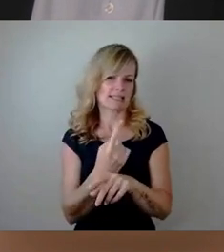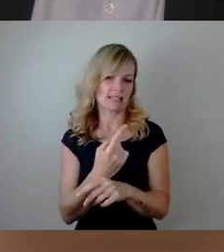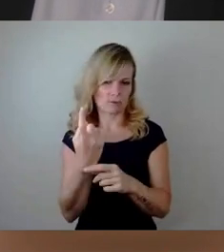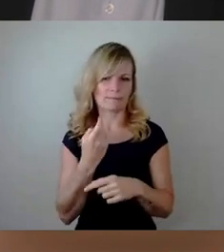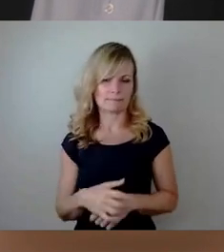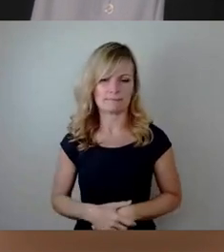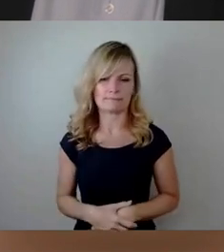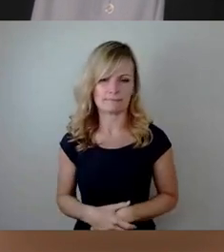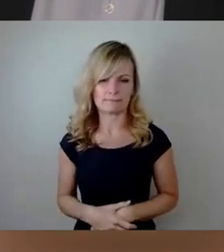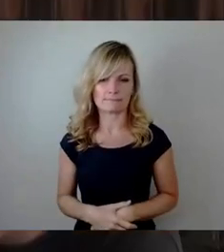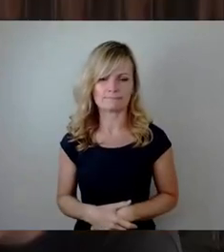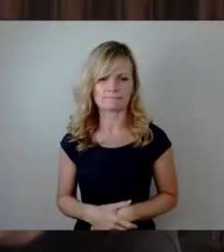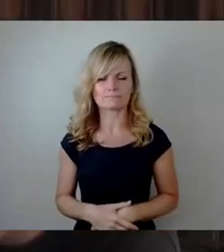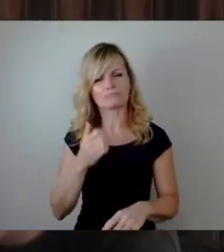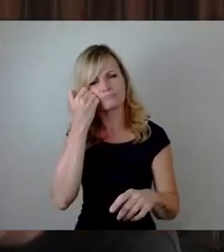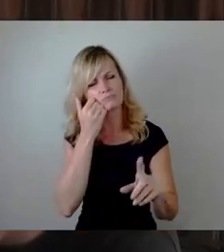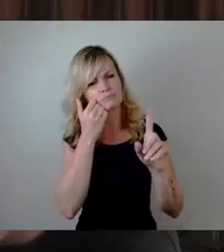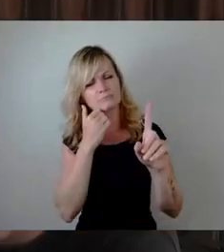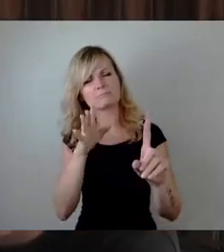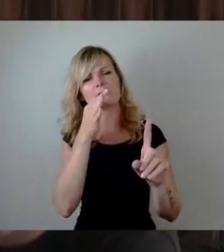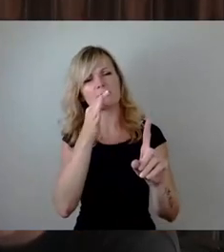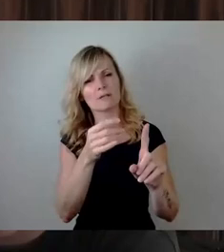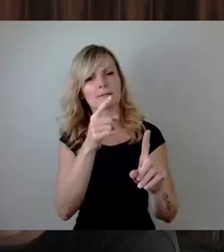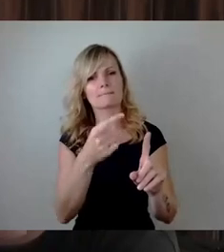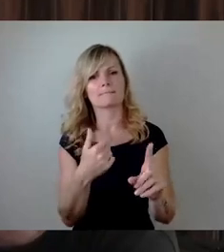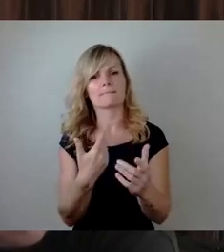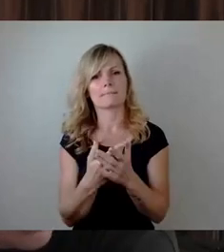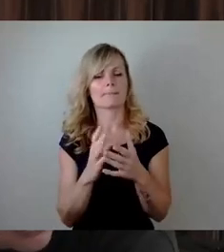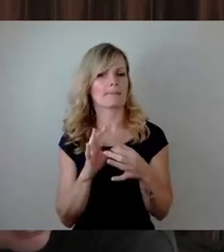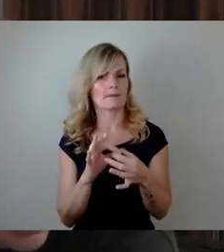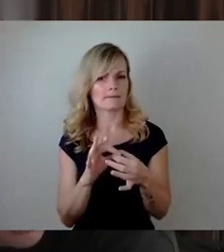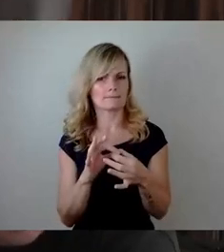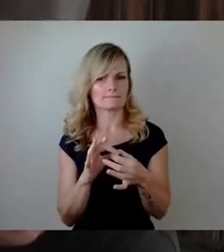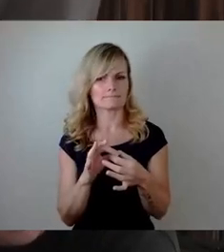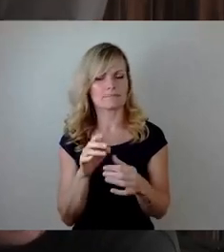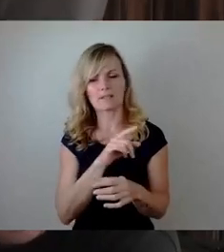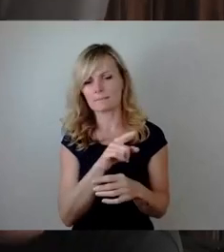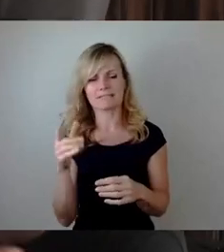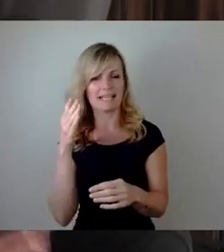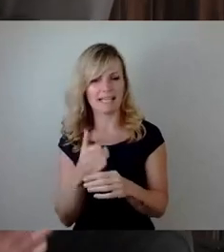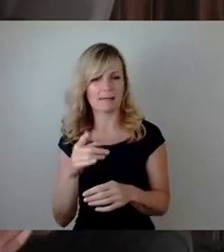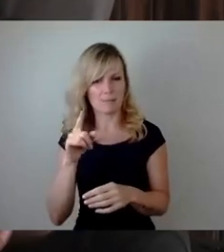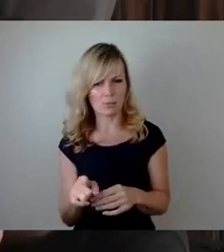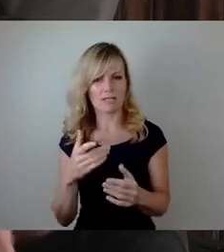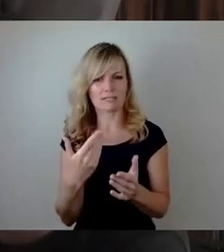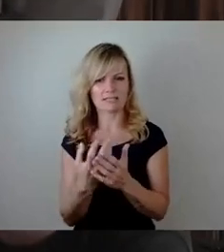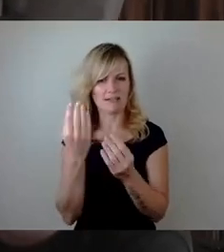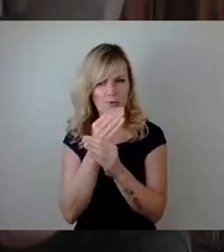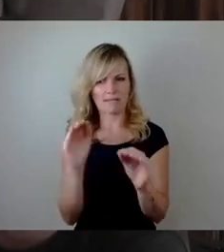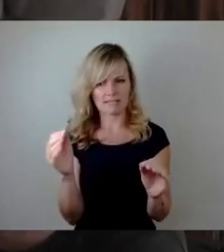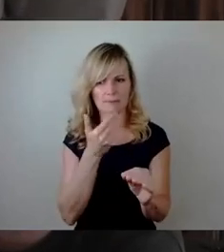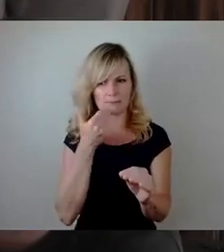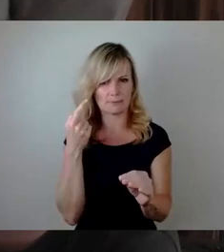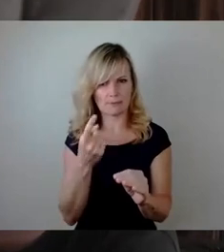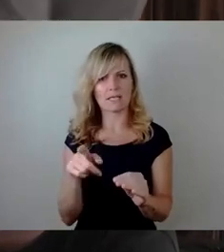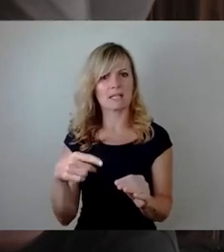Sie gestatten bitte eine Nachfrage. In dem Fall, dass bis Ende des Monats diese Information nicht vorliegt, ist ja dann